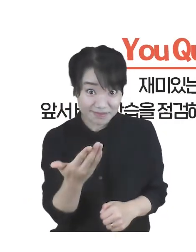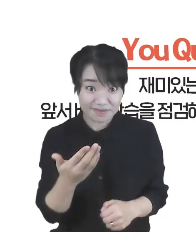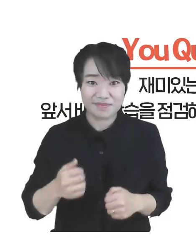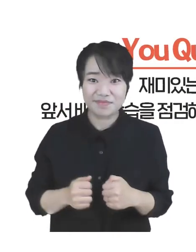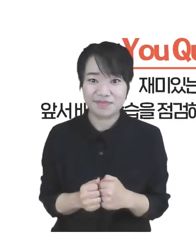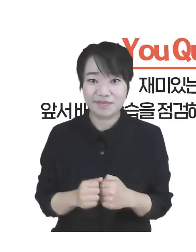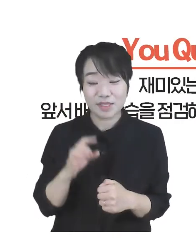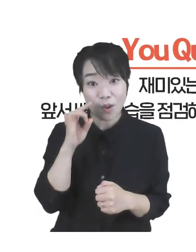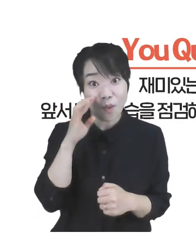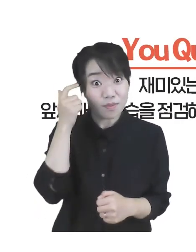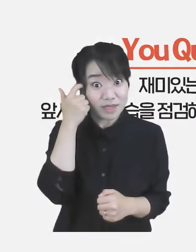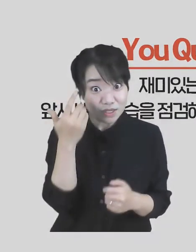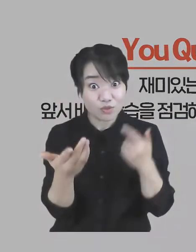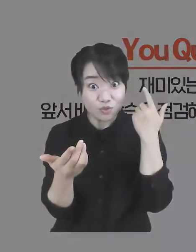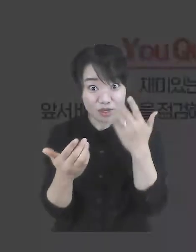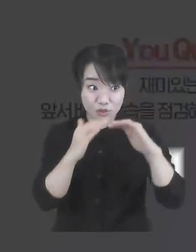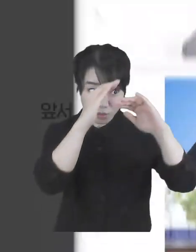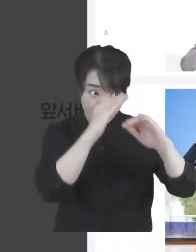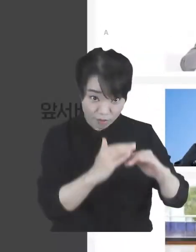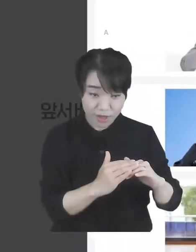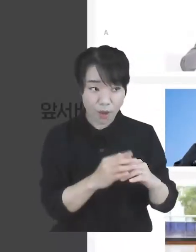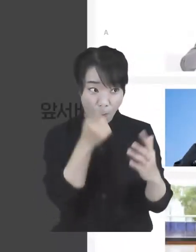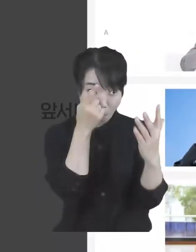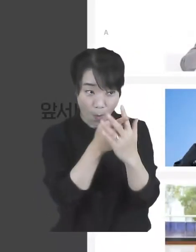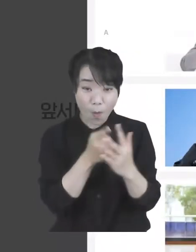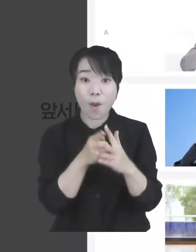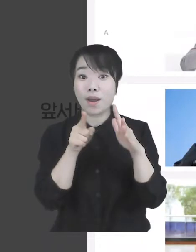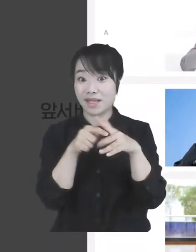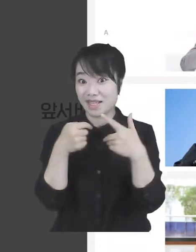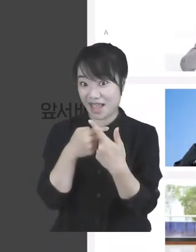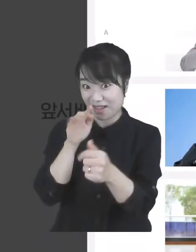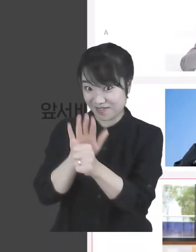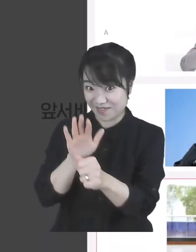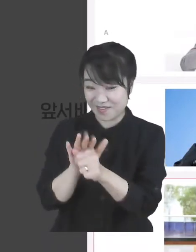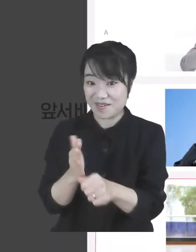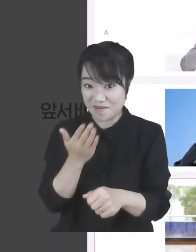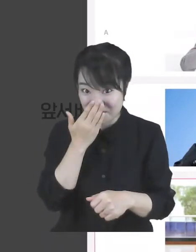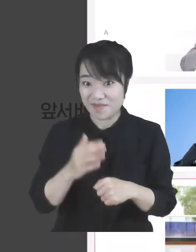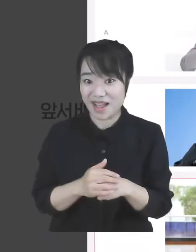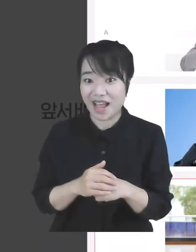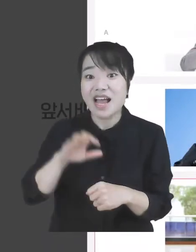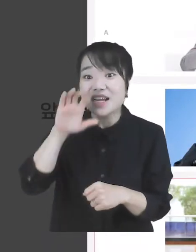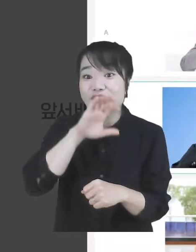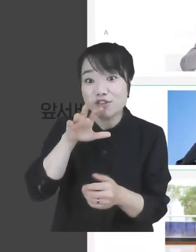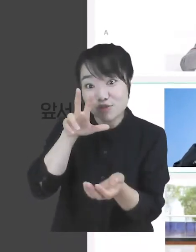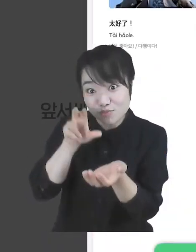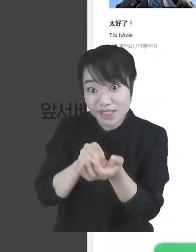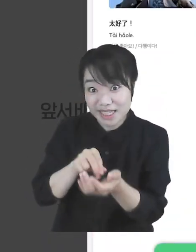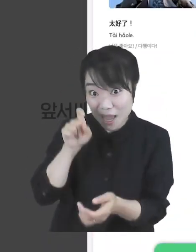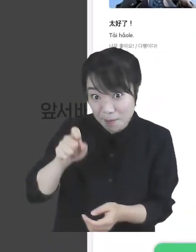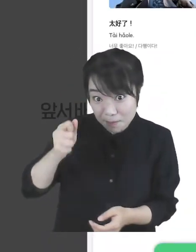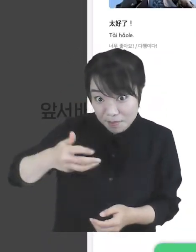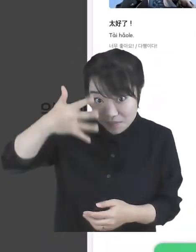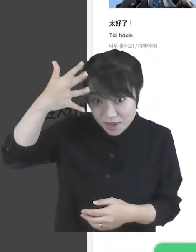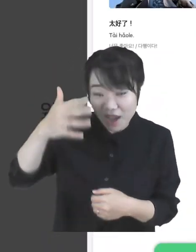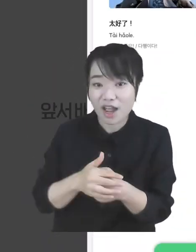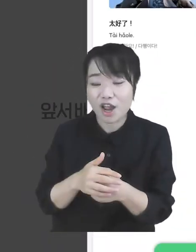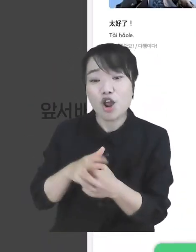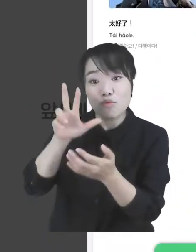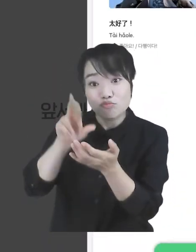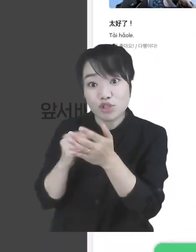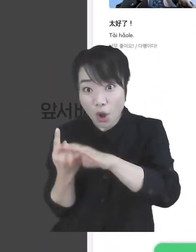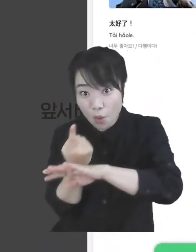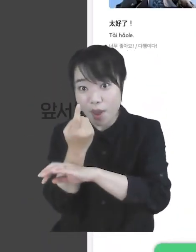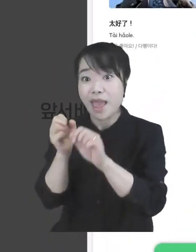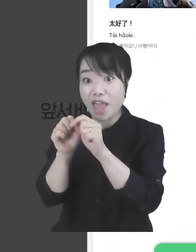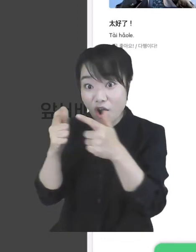유퀴즈 재미있는 퀴즈로 앞서 배운 학습을 점검해보세요. 웹툰 중국어 앱의 연습 문제를 클릭하면 교재에 있는 문제